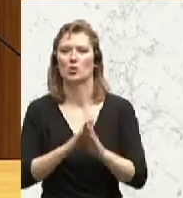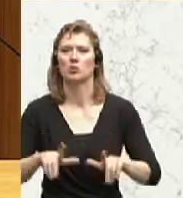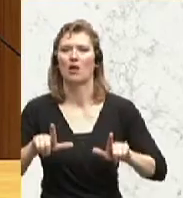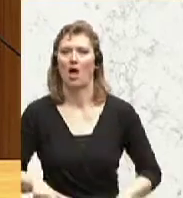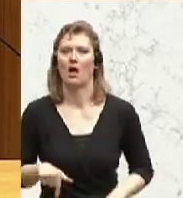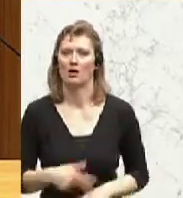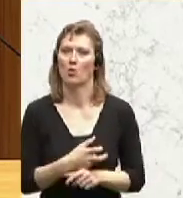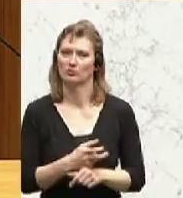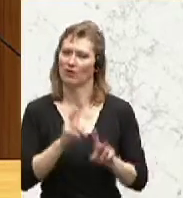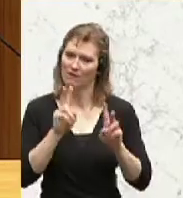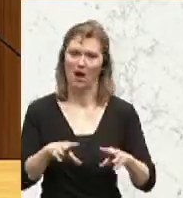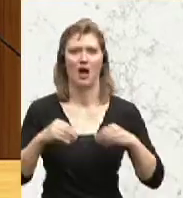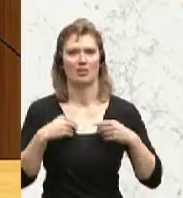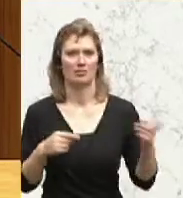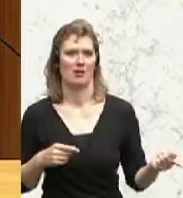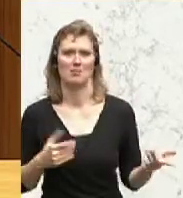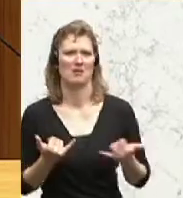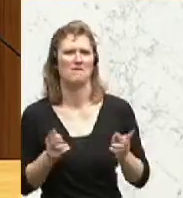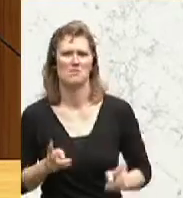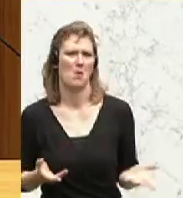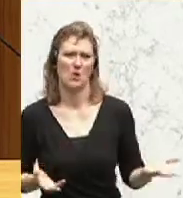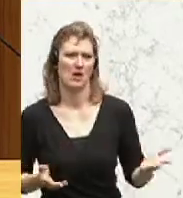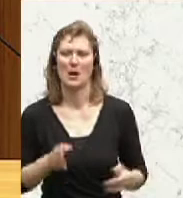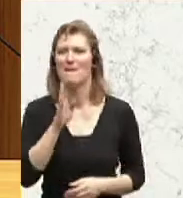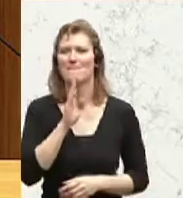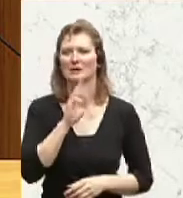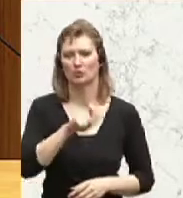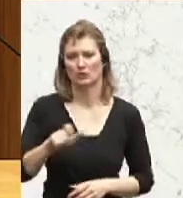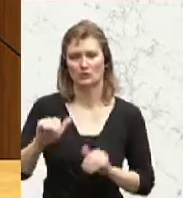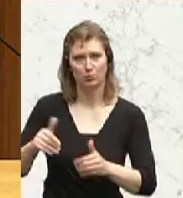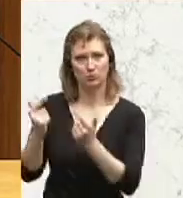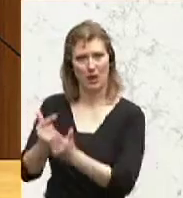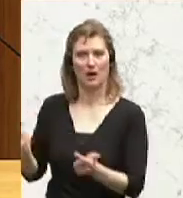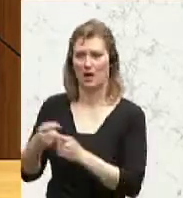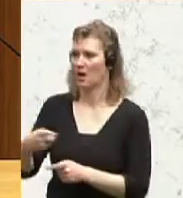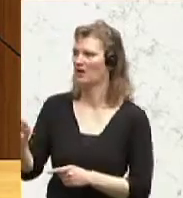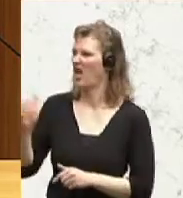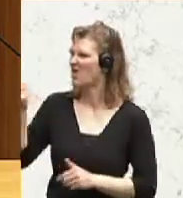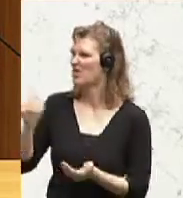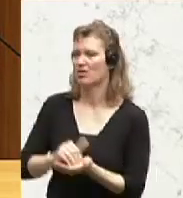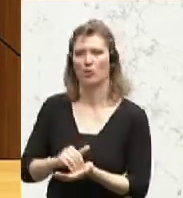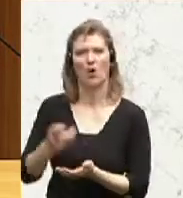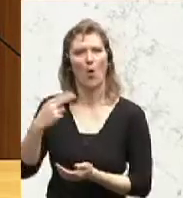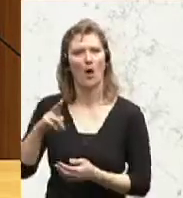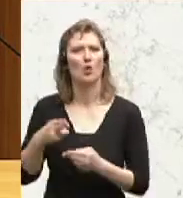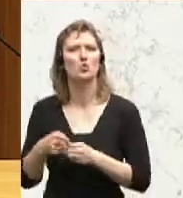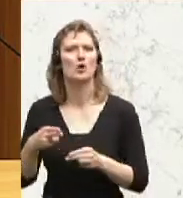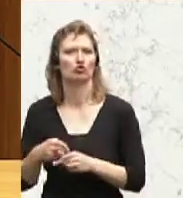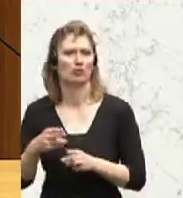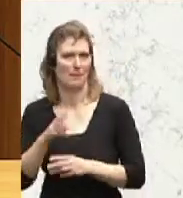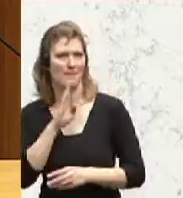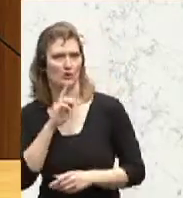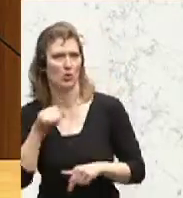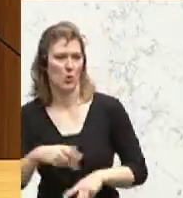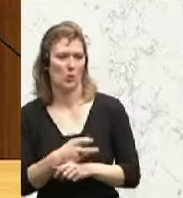ansehen. Und den Pensionisten werden Sie erklären müssen, warum Sie mit 1.000 Euro Durchschnittspension in Österreich